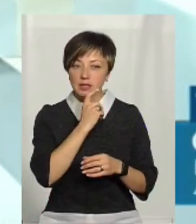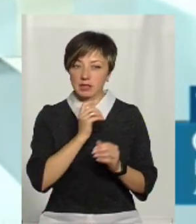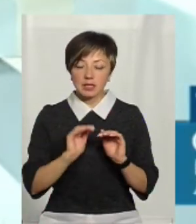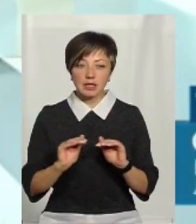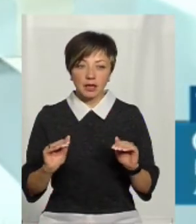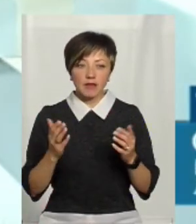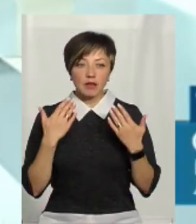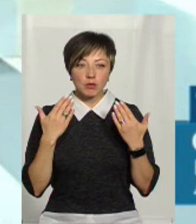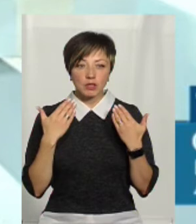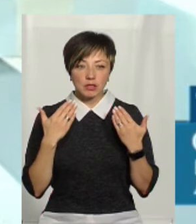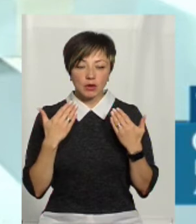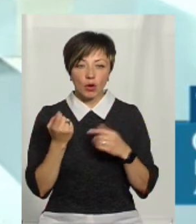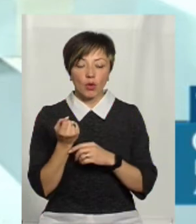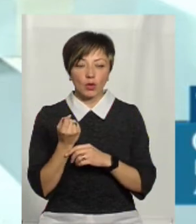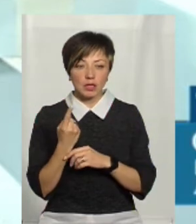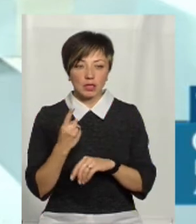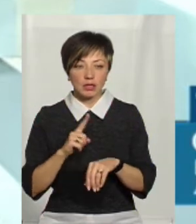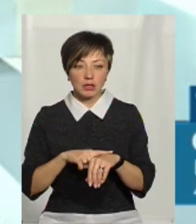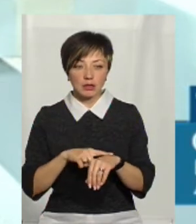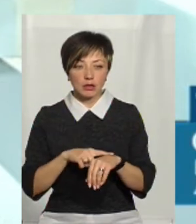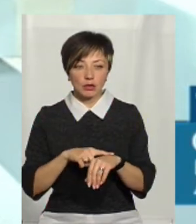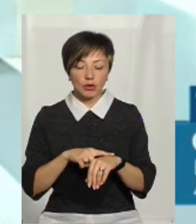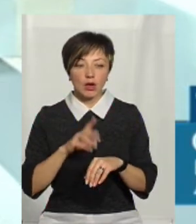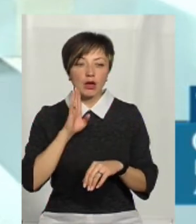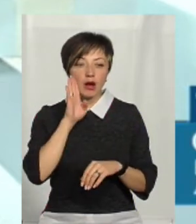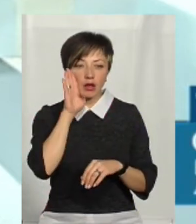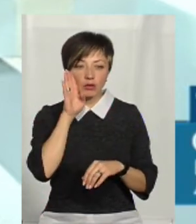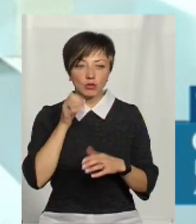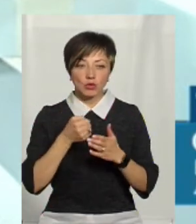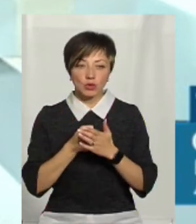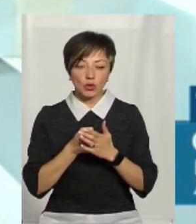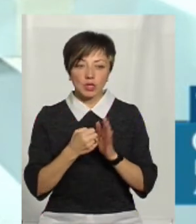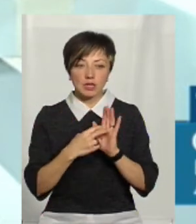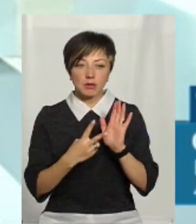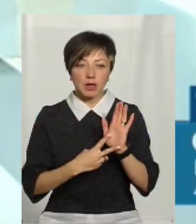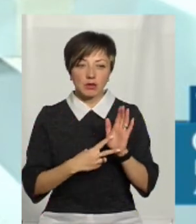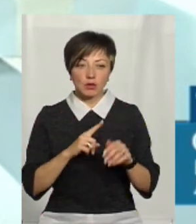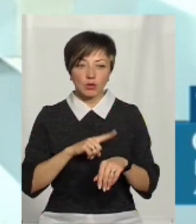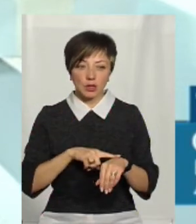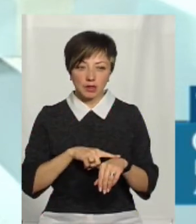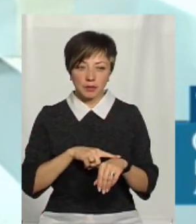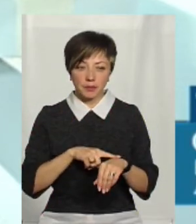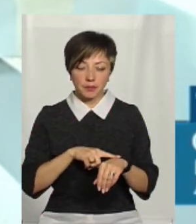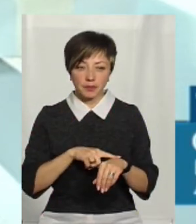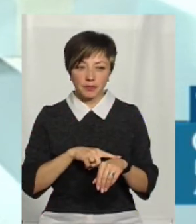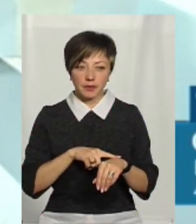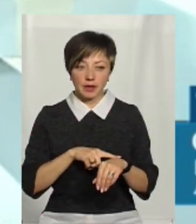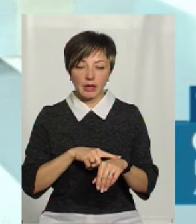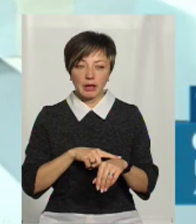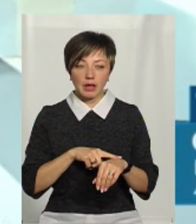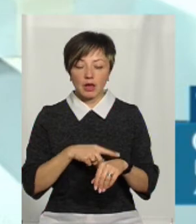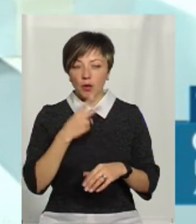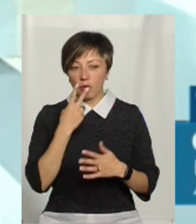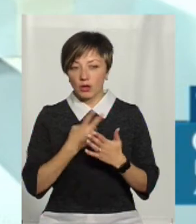дітей відпочивала з 11 ранку і до 17 години. Тобто, і ми